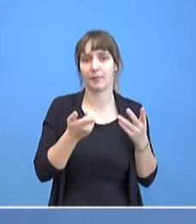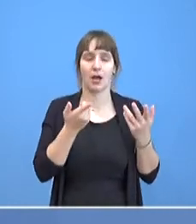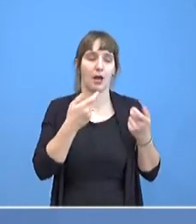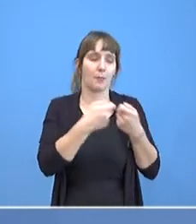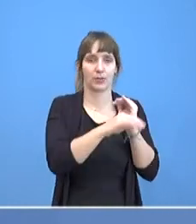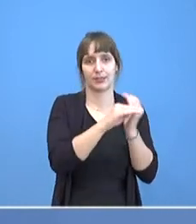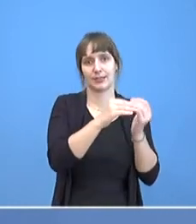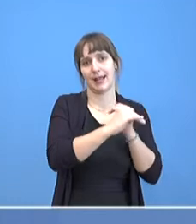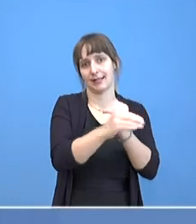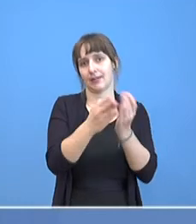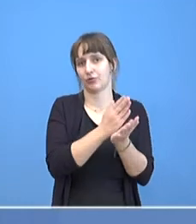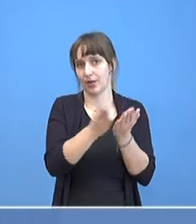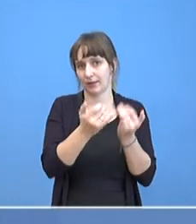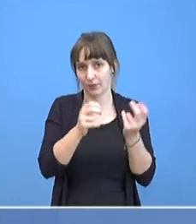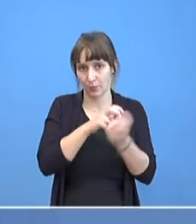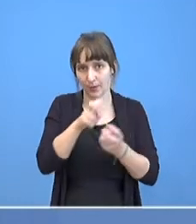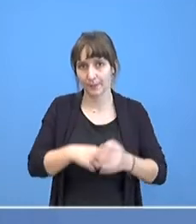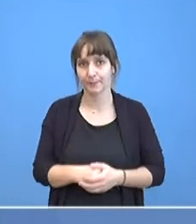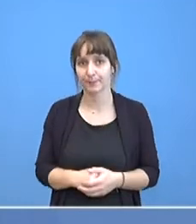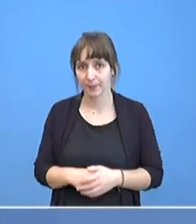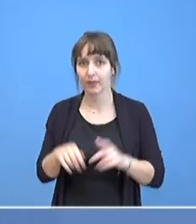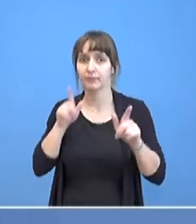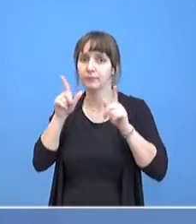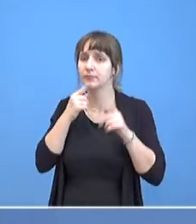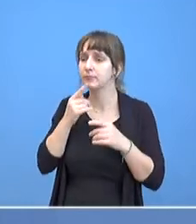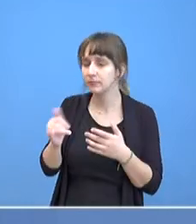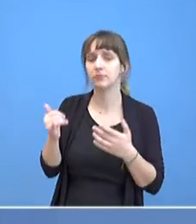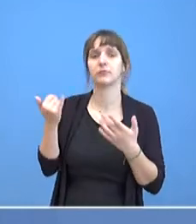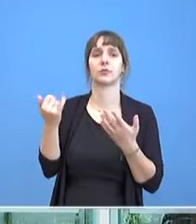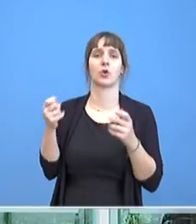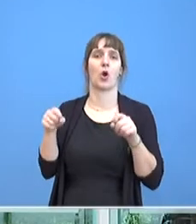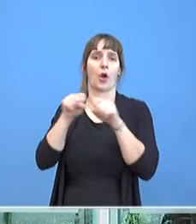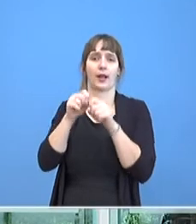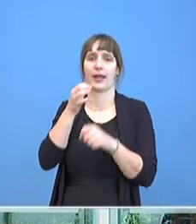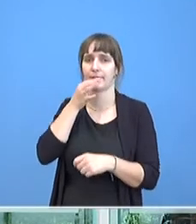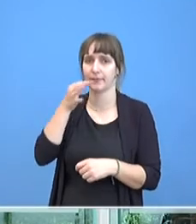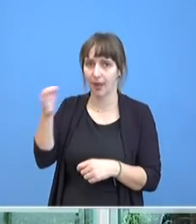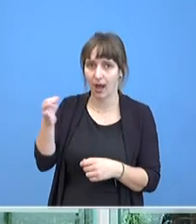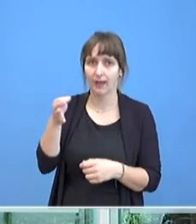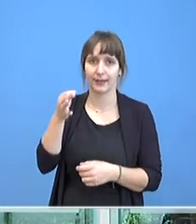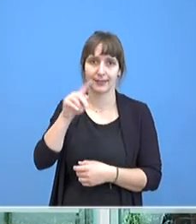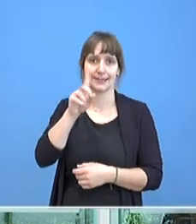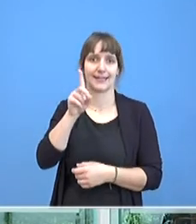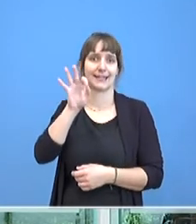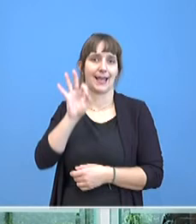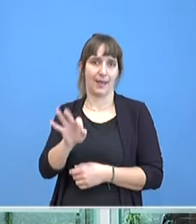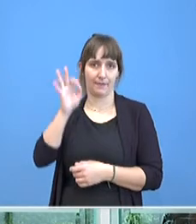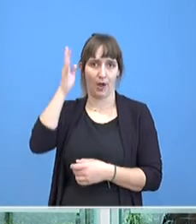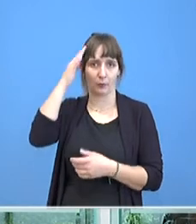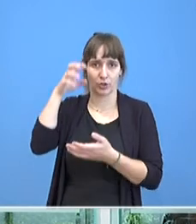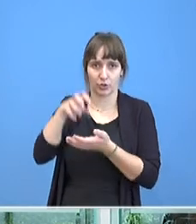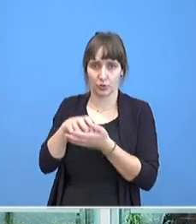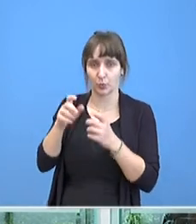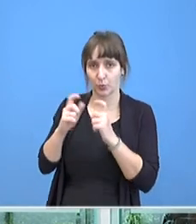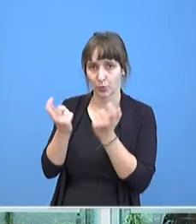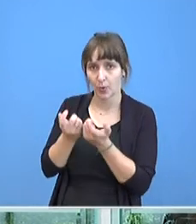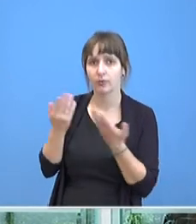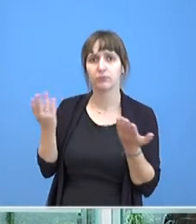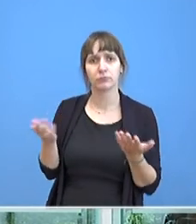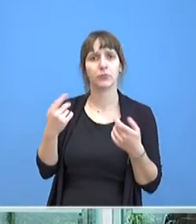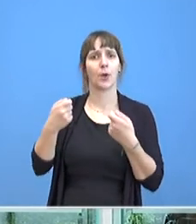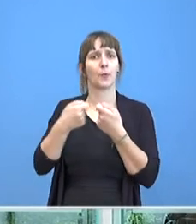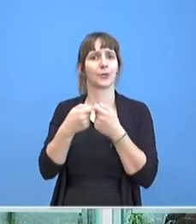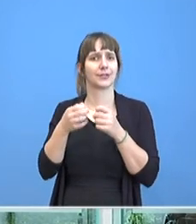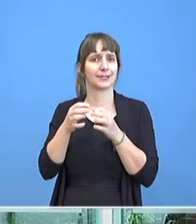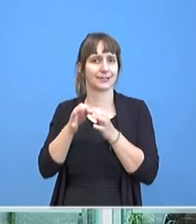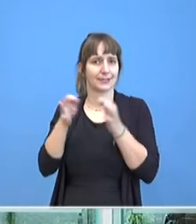Wir ergänzen dazu eine Online-Frage von Laus Bohnsack aus dem ZDF-Hautstadtstudio. Warum müssen Bundestagsabgeordnete, die ja bekanntlich im